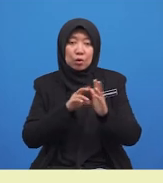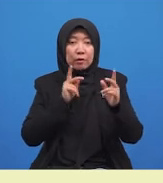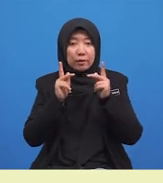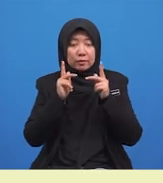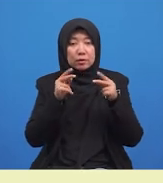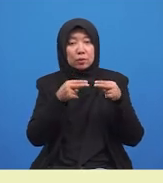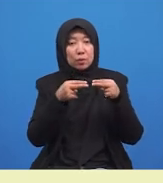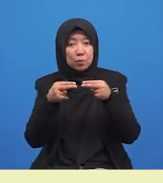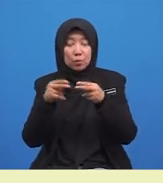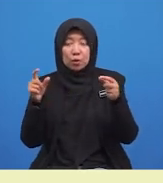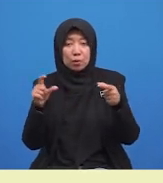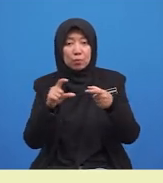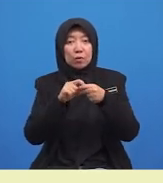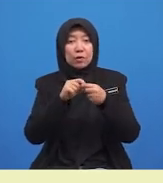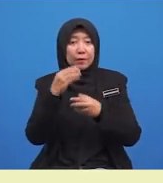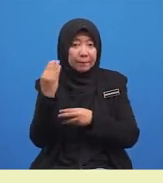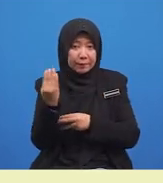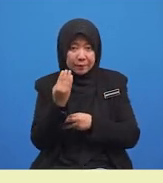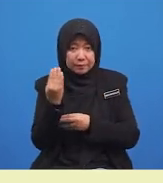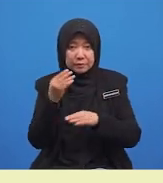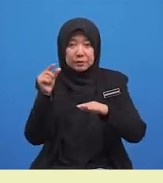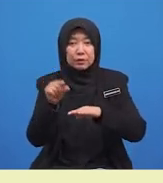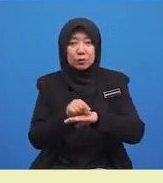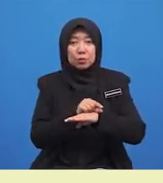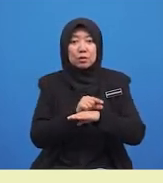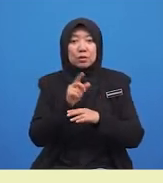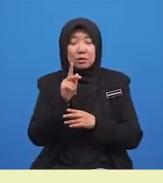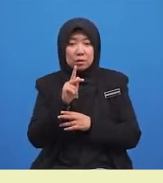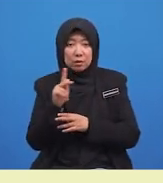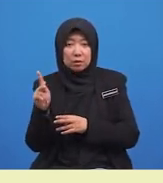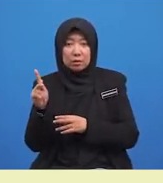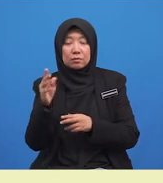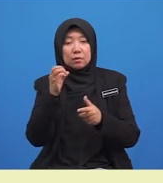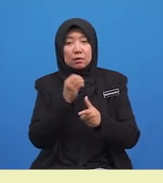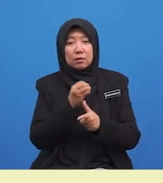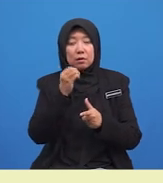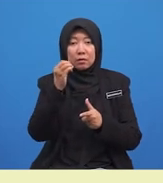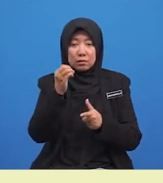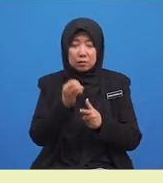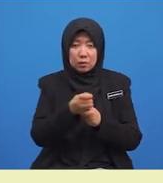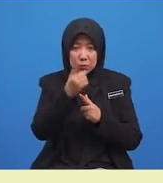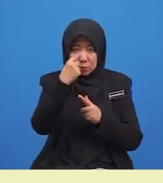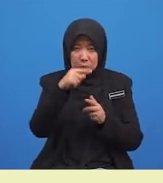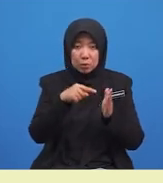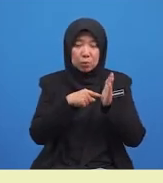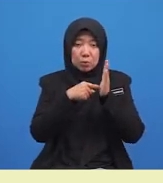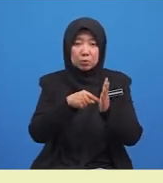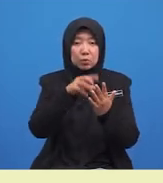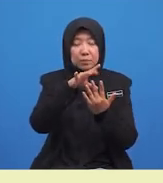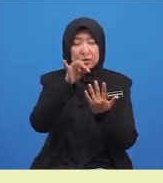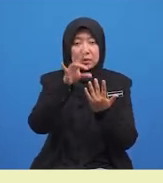hubungan yang biasa digunakan atau untuk menunjukkan pilihan